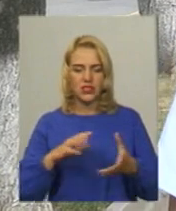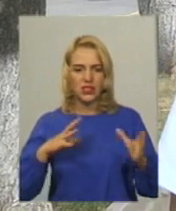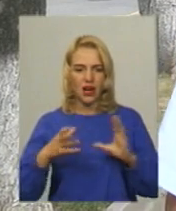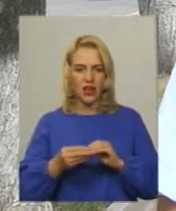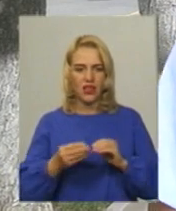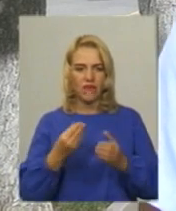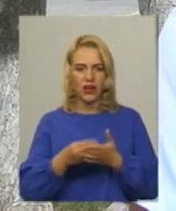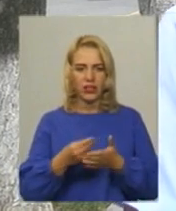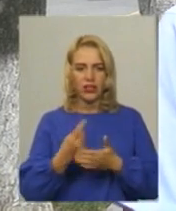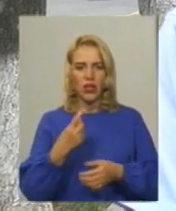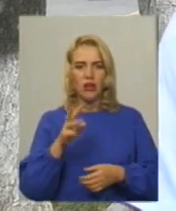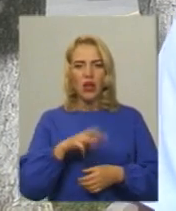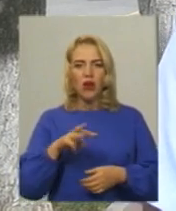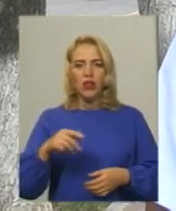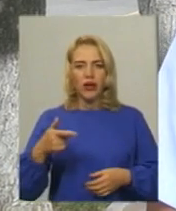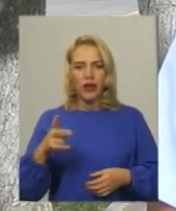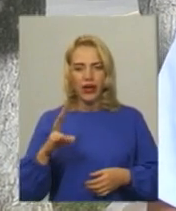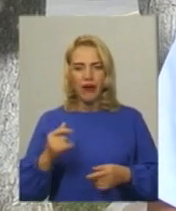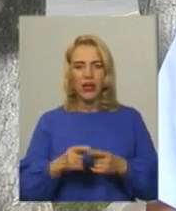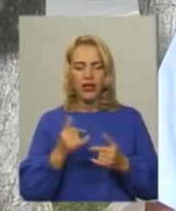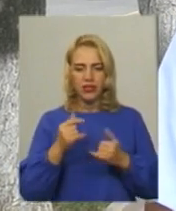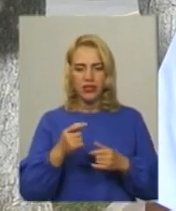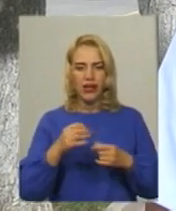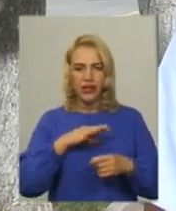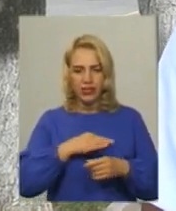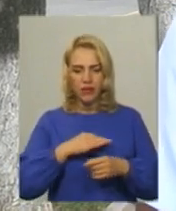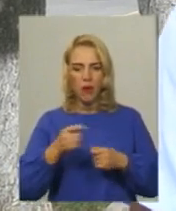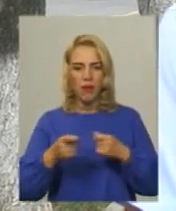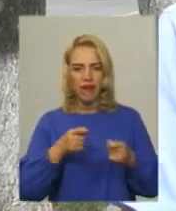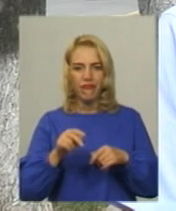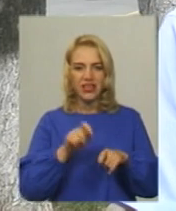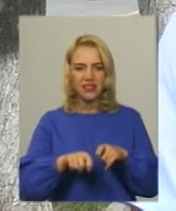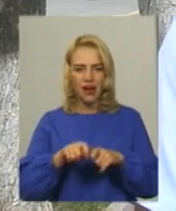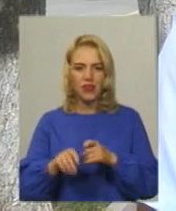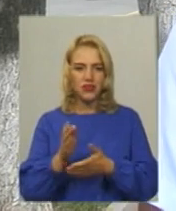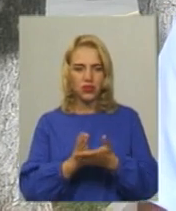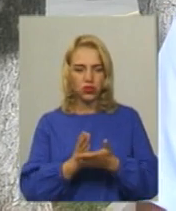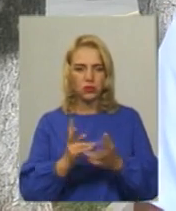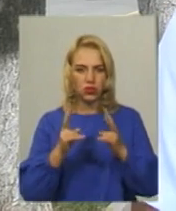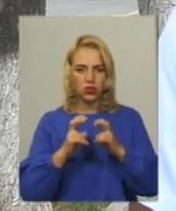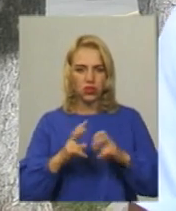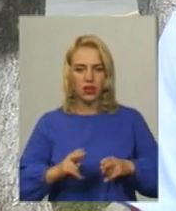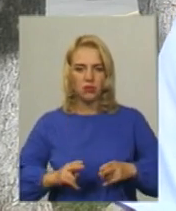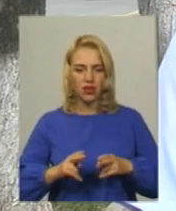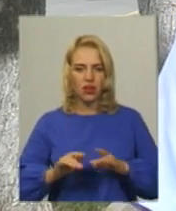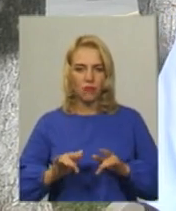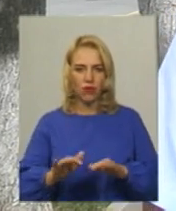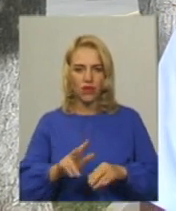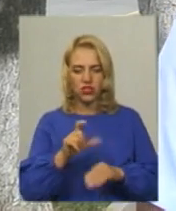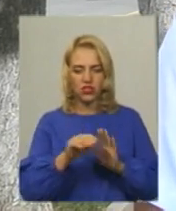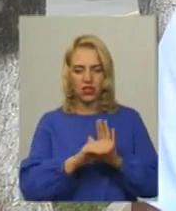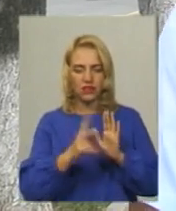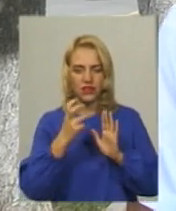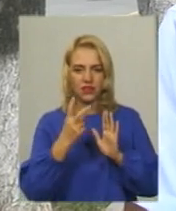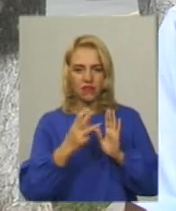становить майже мільйон гривень Слідчим управління фіскальної служби області розслідується кримінальне провадження за статтею 204